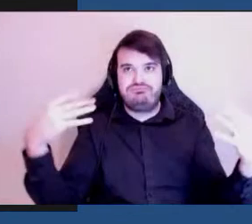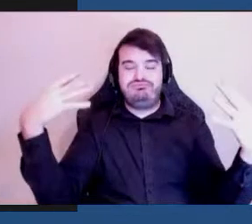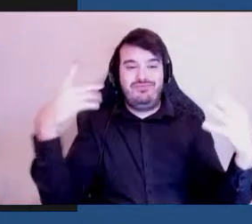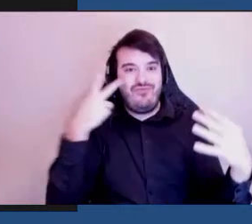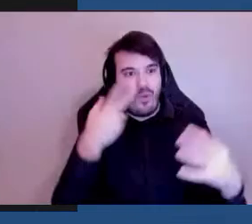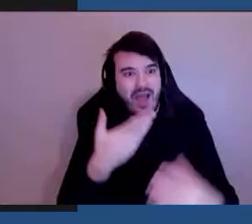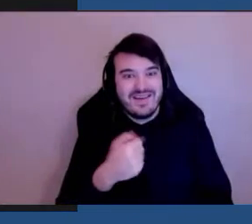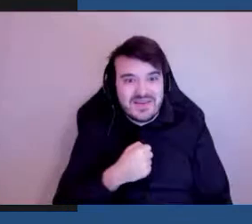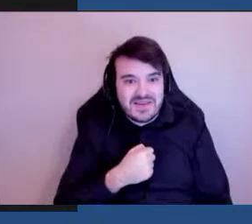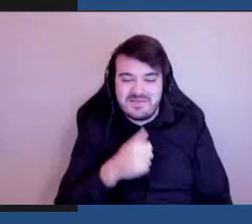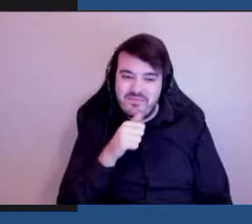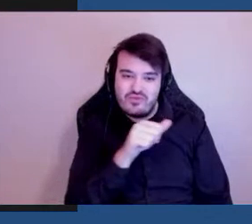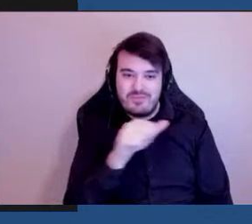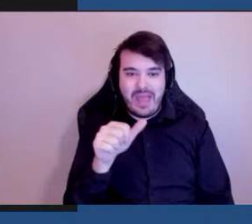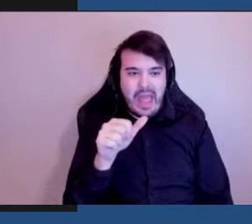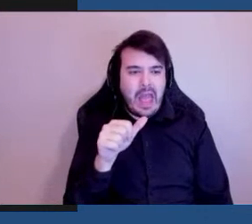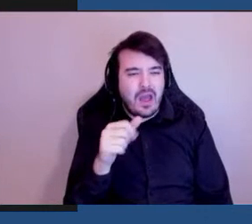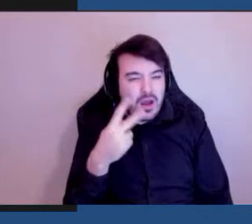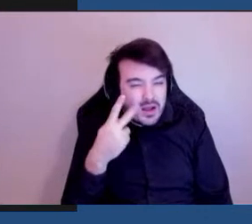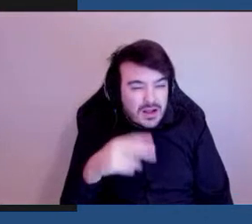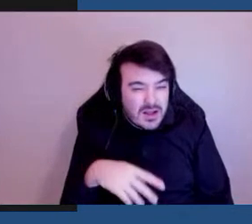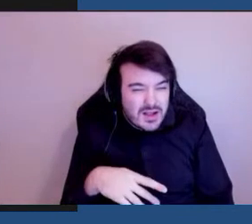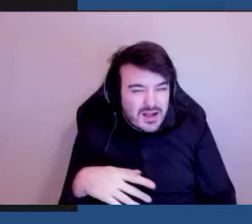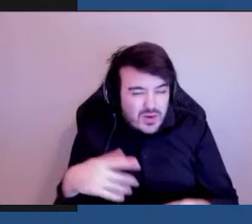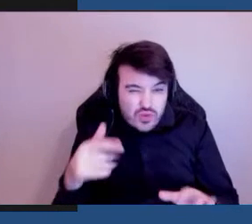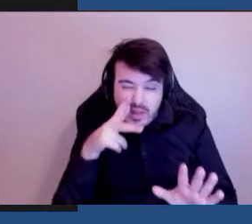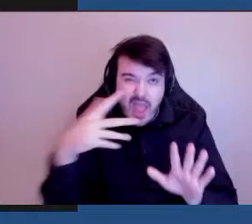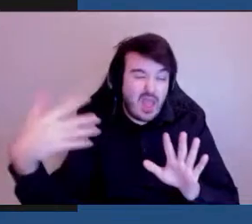et ne pas les voir à contre-jour.